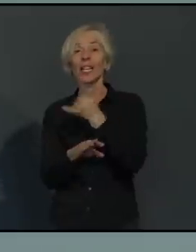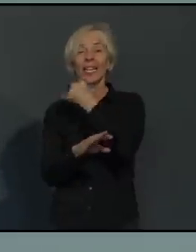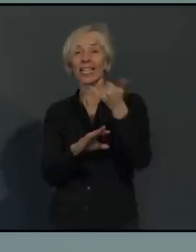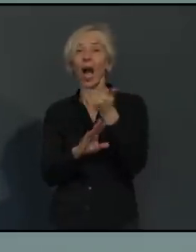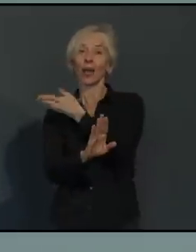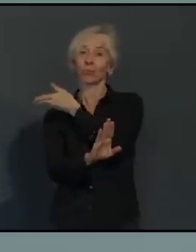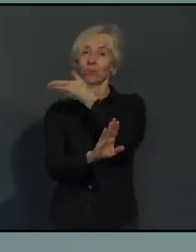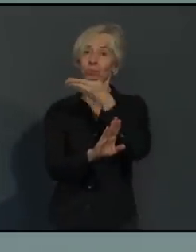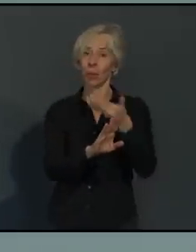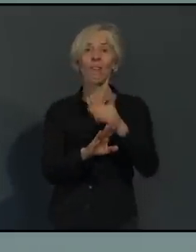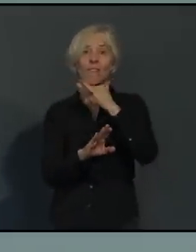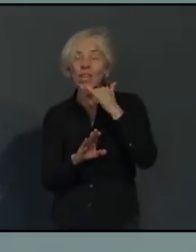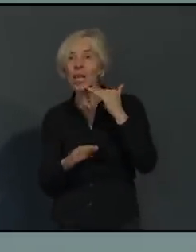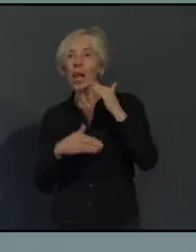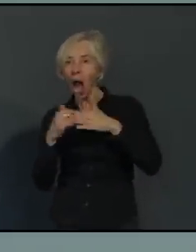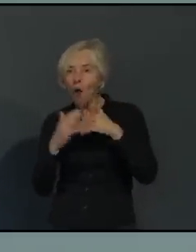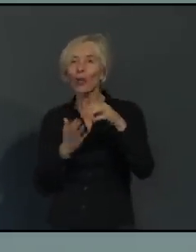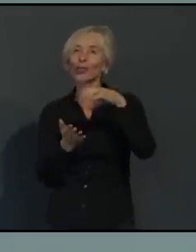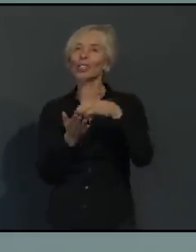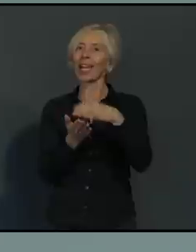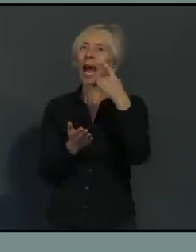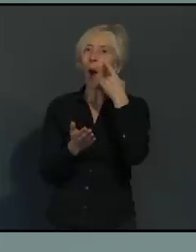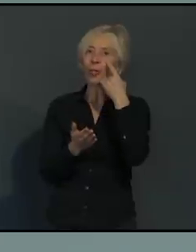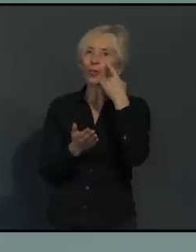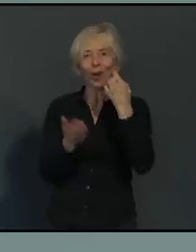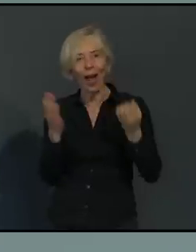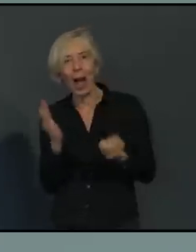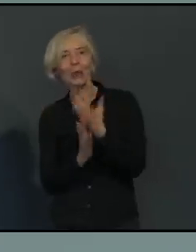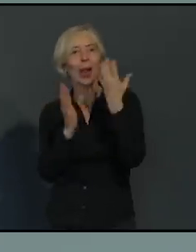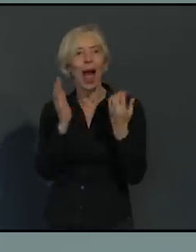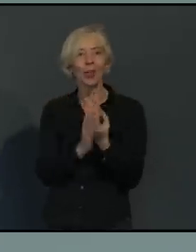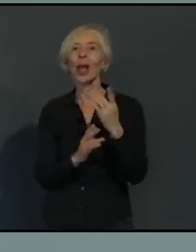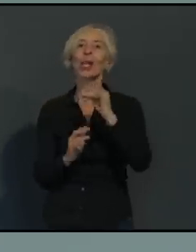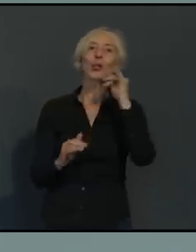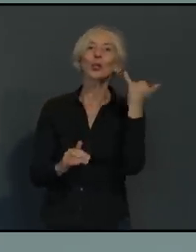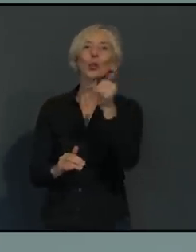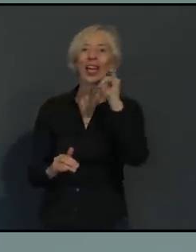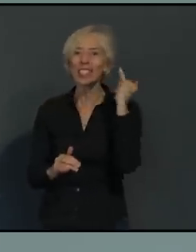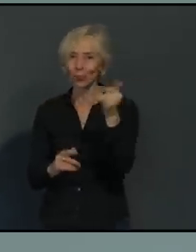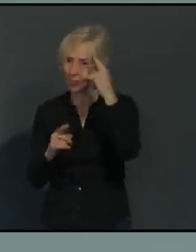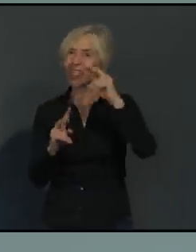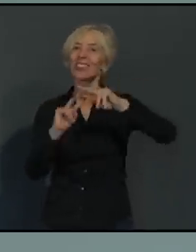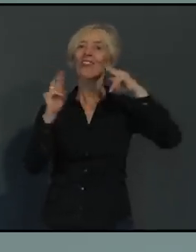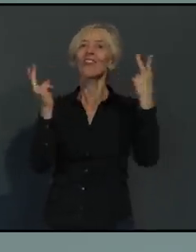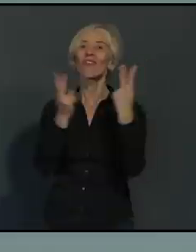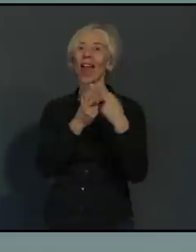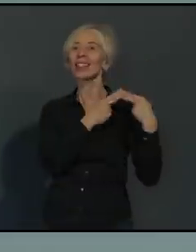das Kongresswesen, für die Touristikthemen, das Thema Welterbe, was man jetzt auch gut spielen